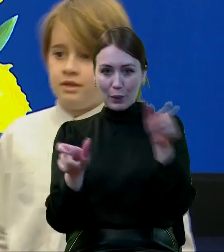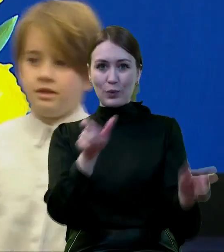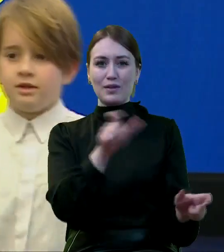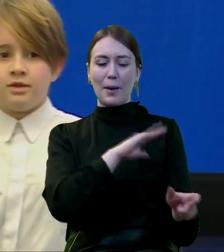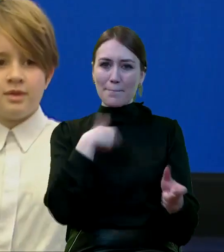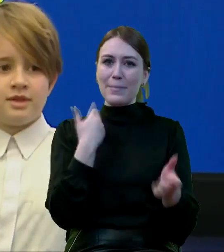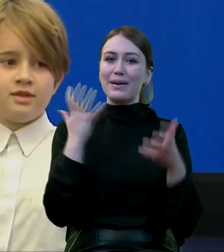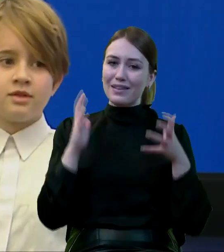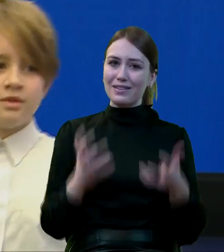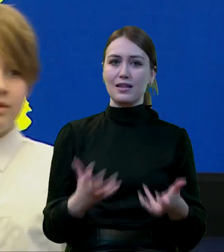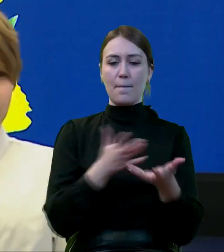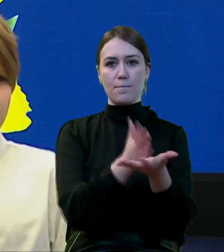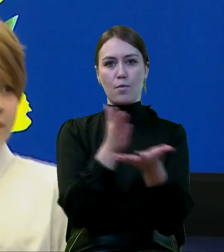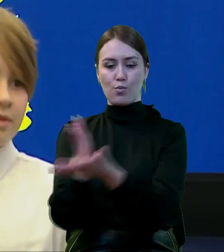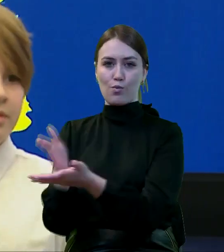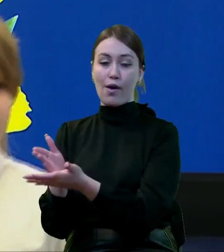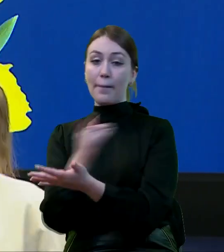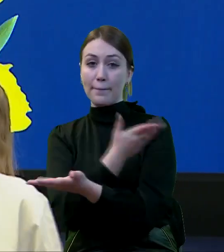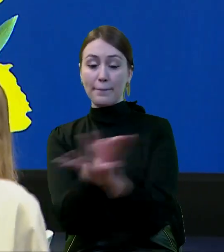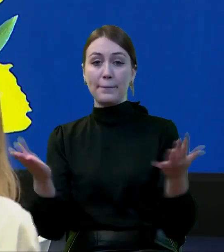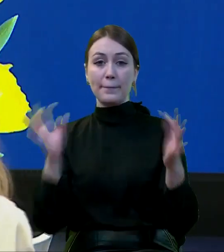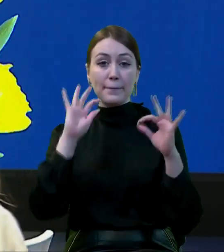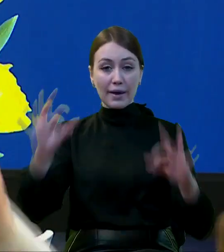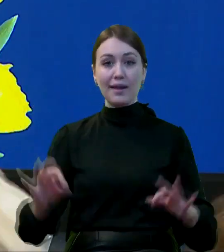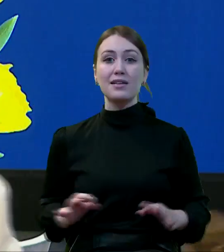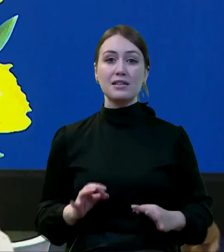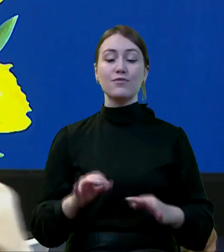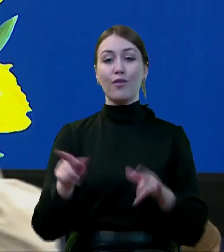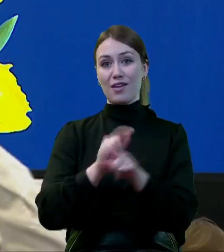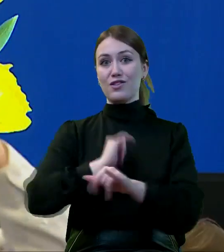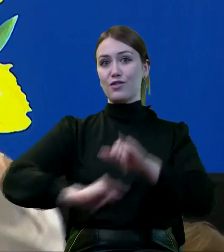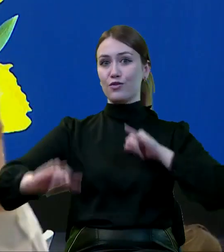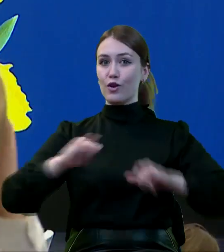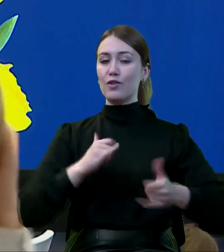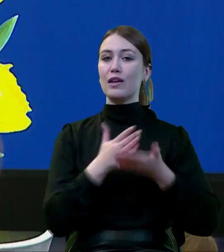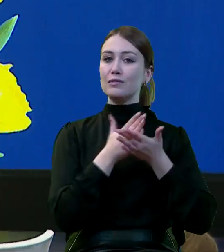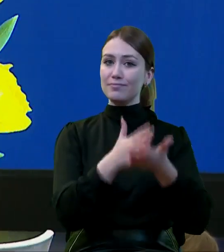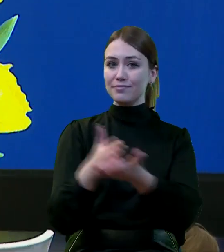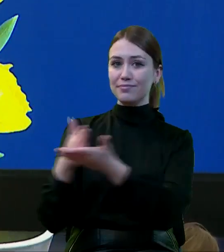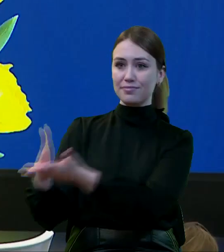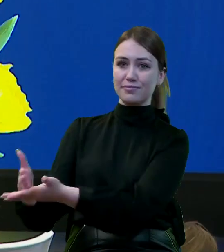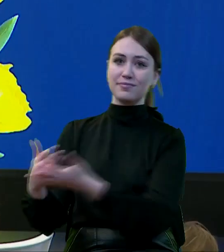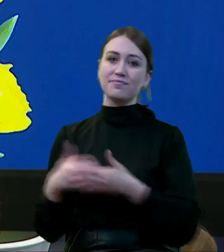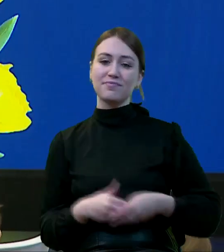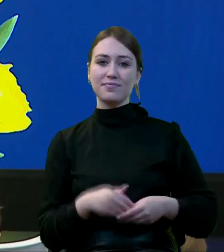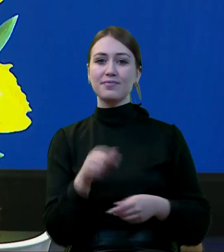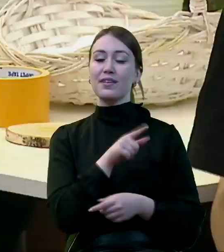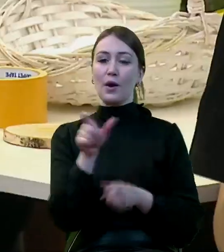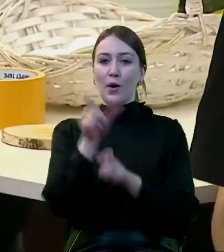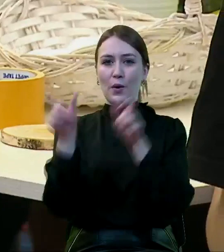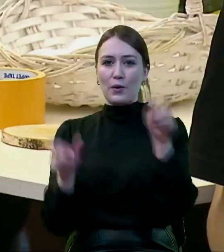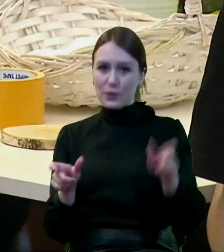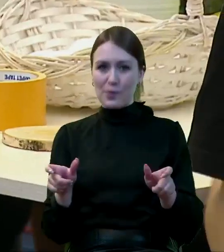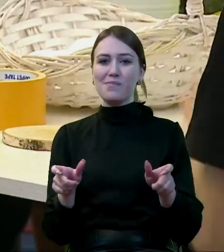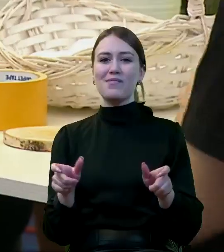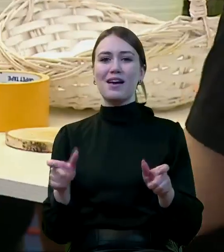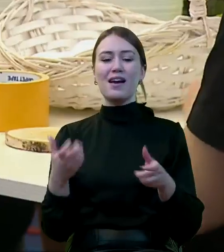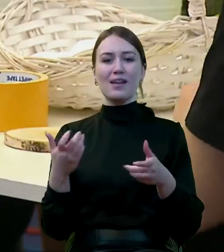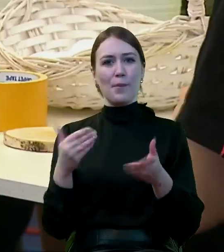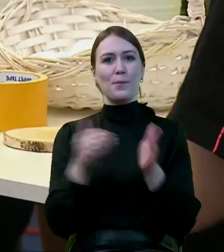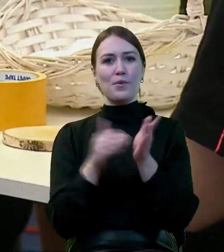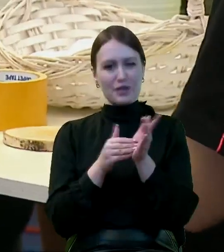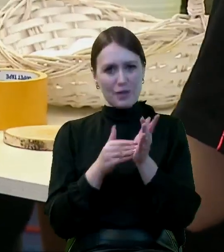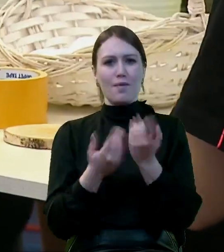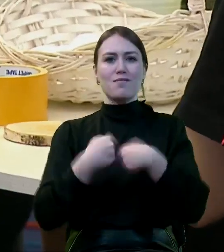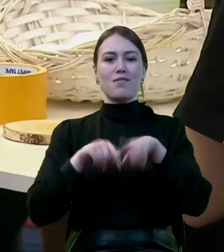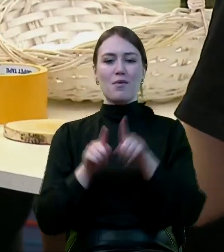pomoc, którą państwo, którą rząd kieruje do obywatela była dopasowana do